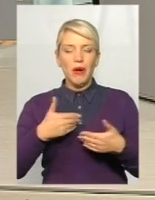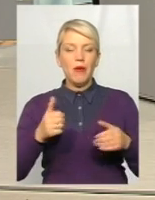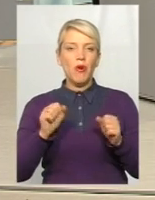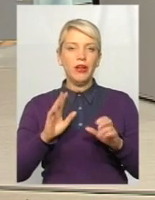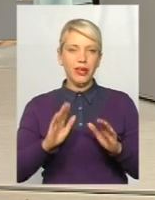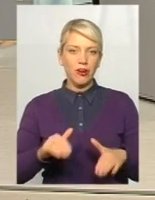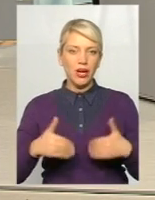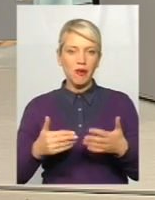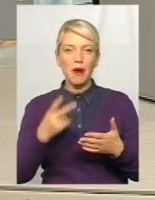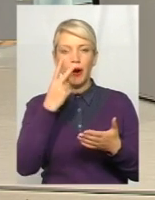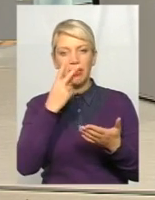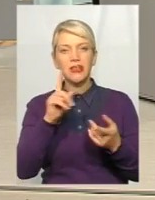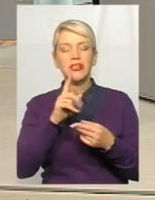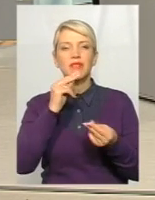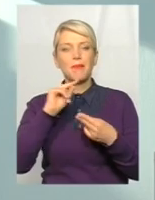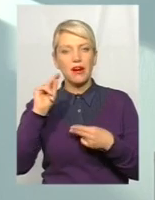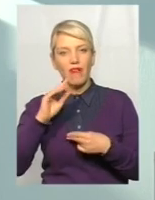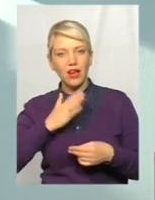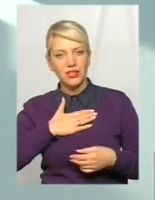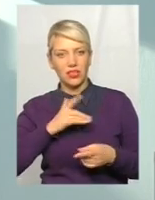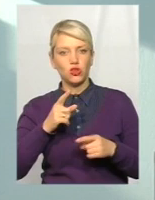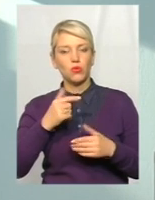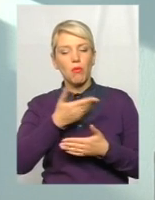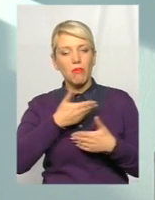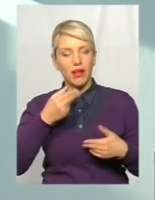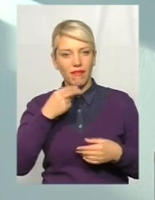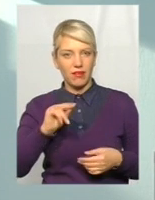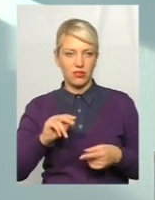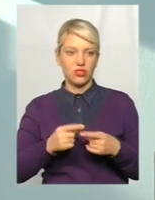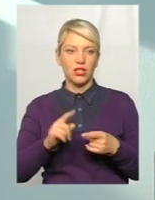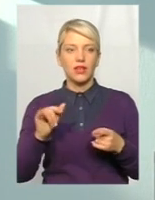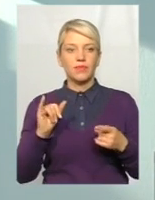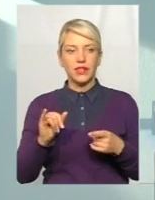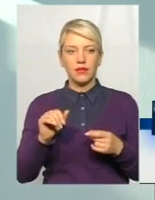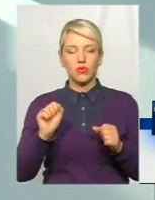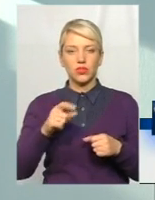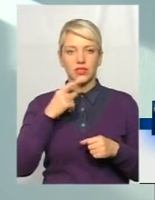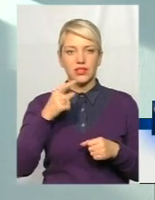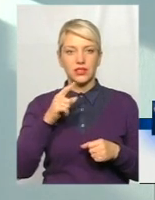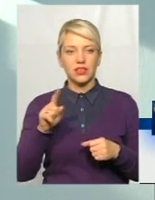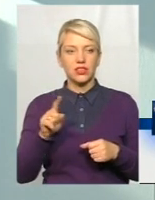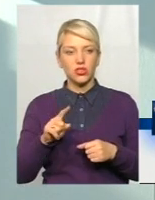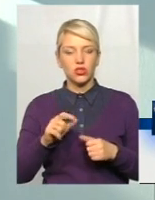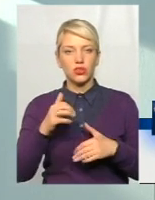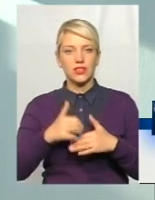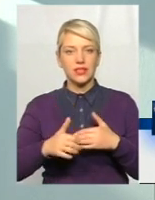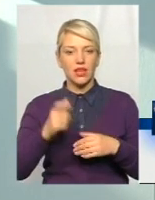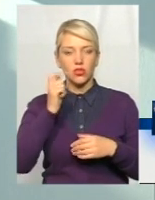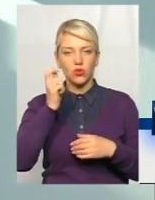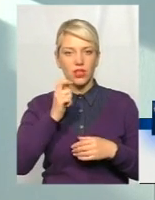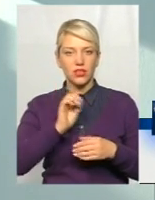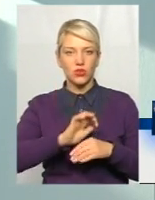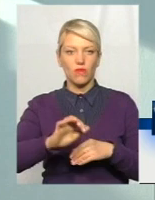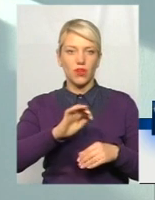казати, в чому наші переваги, переконуватися, що ми найкращі. Щодо наших компаненцій, можна сказати, що серед українських виробництв,